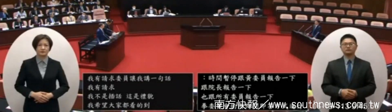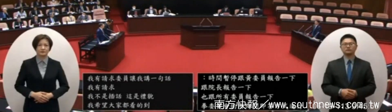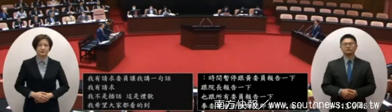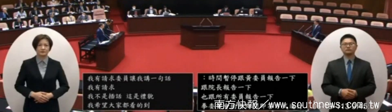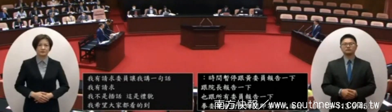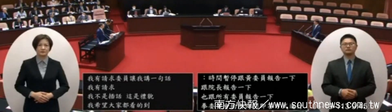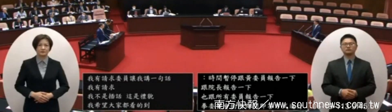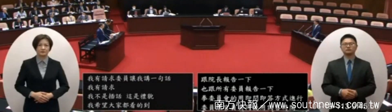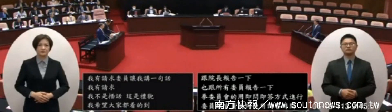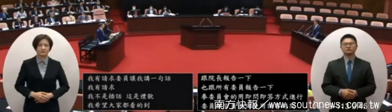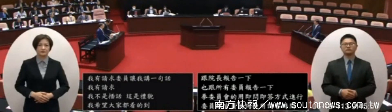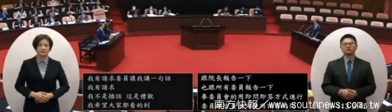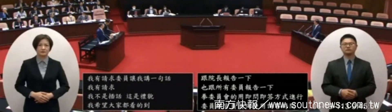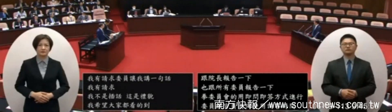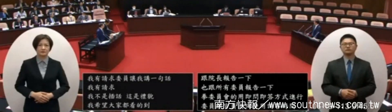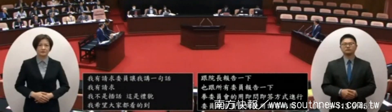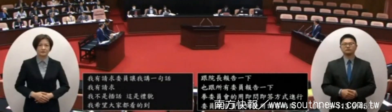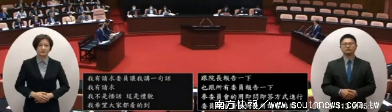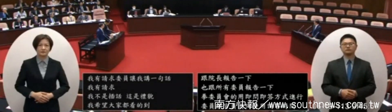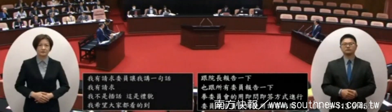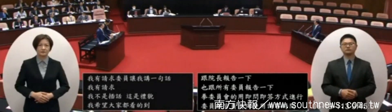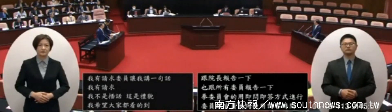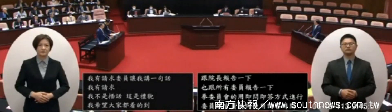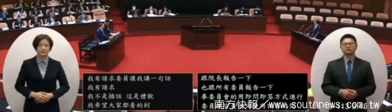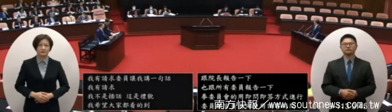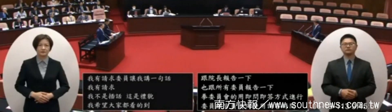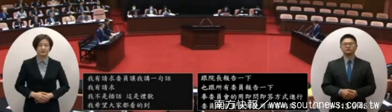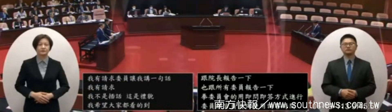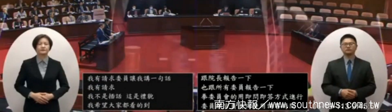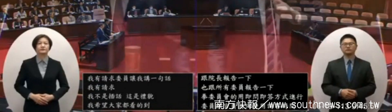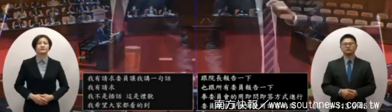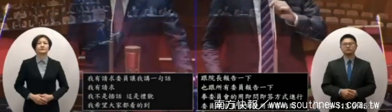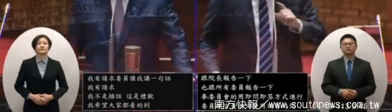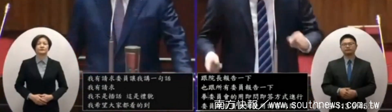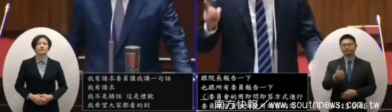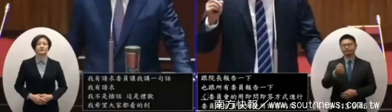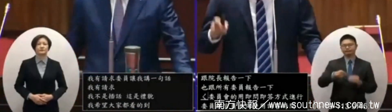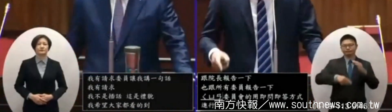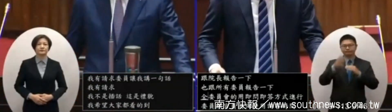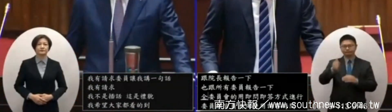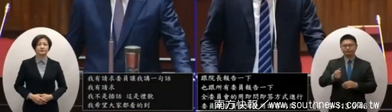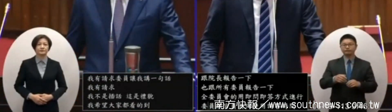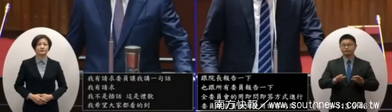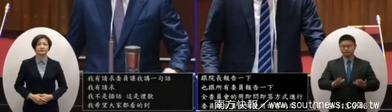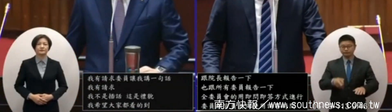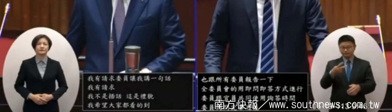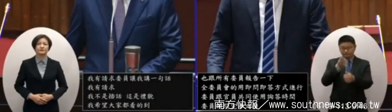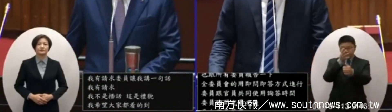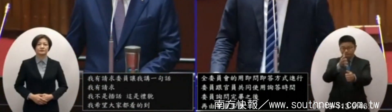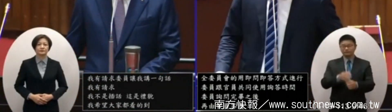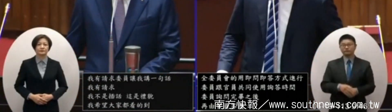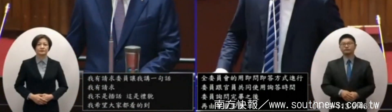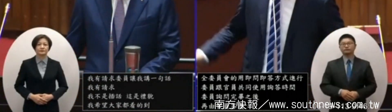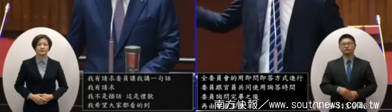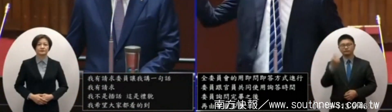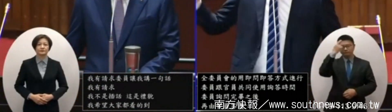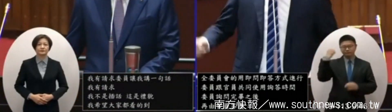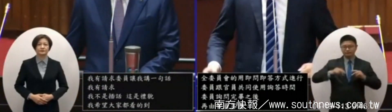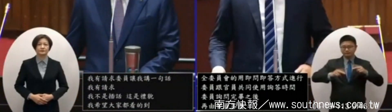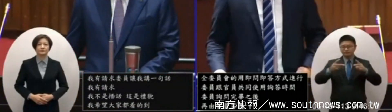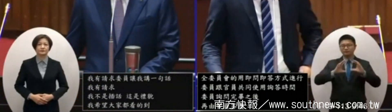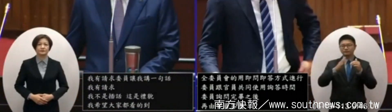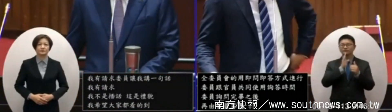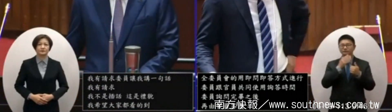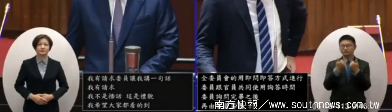官員特別拜託不要有搶答的情況黃委員請繼續好 謝謝院長來進一步請教斯卡國市會議法務部